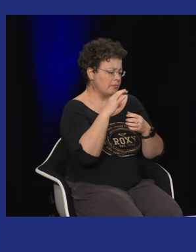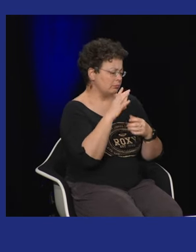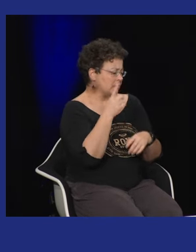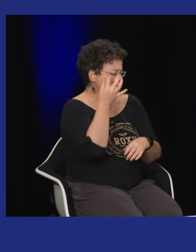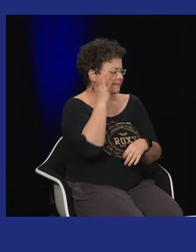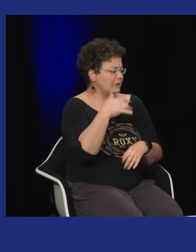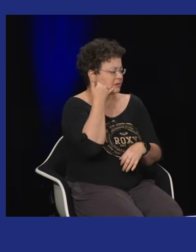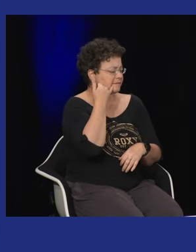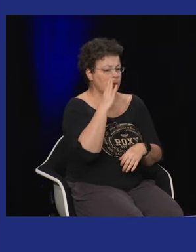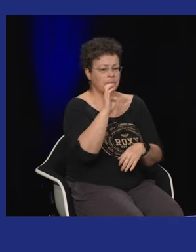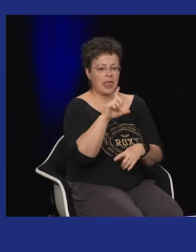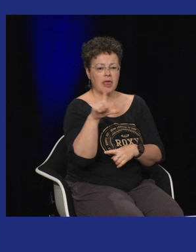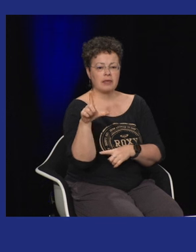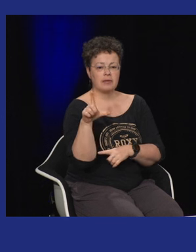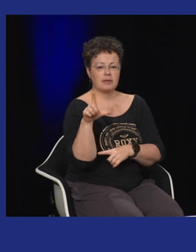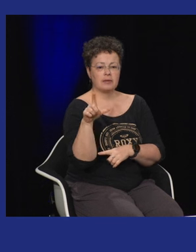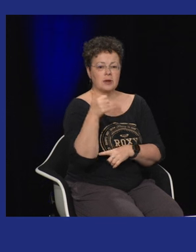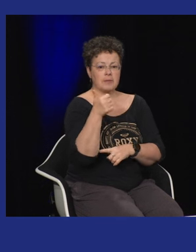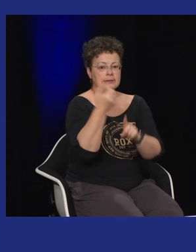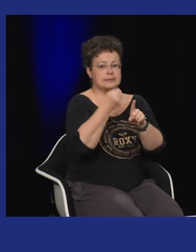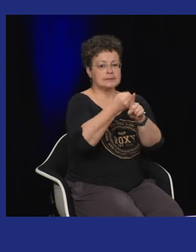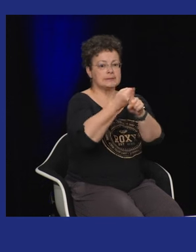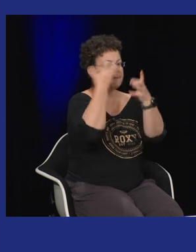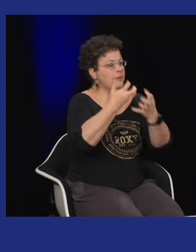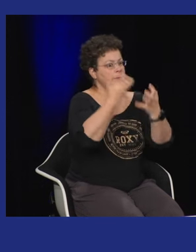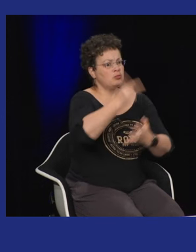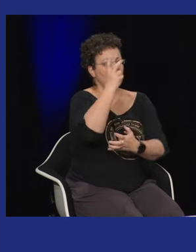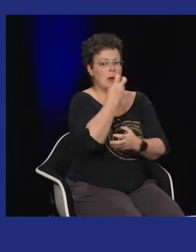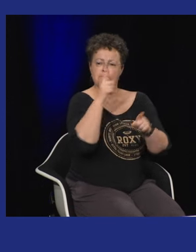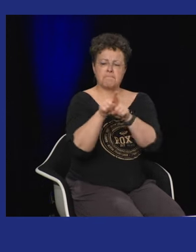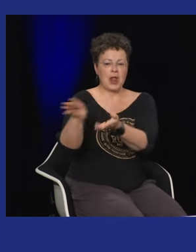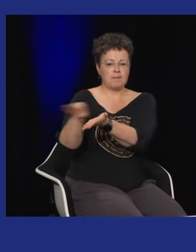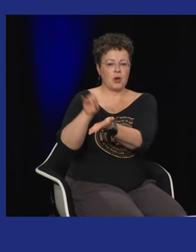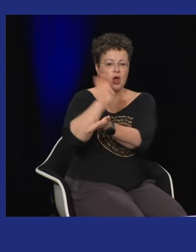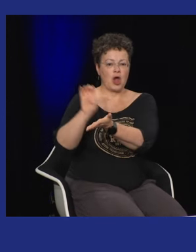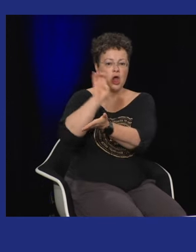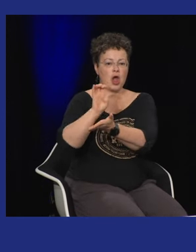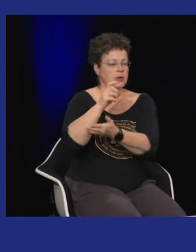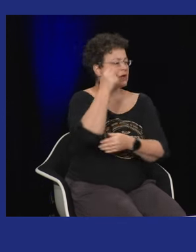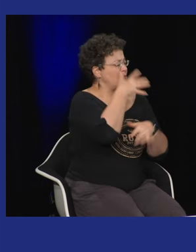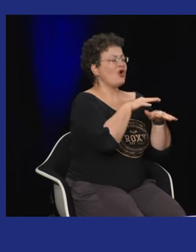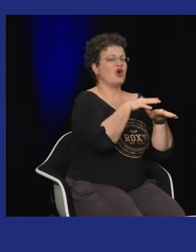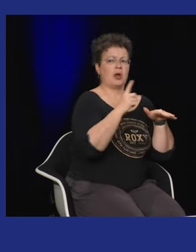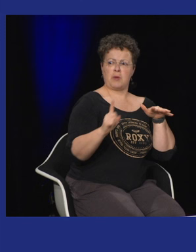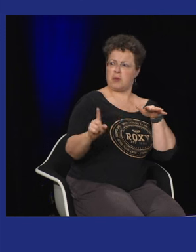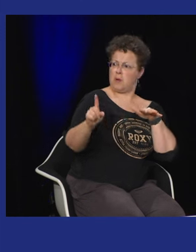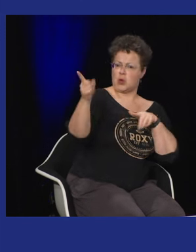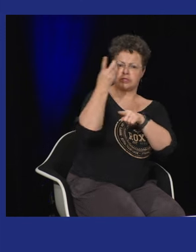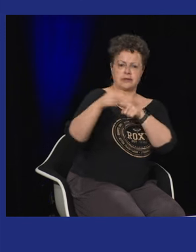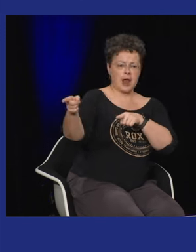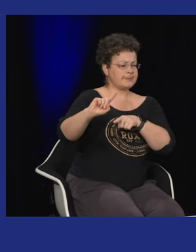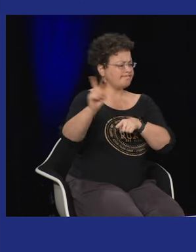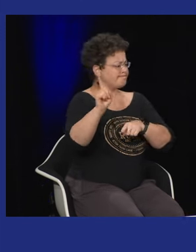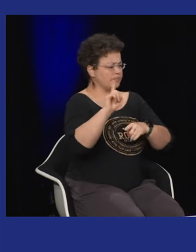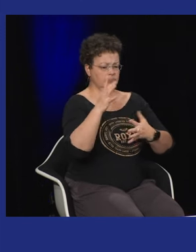montée de l'oralisme je vais peut-être revenir un petit peu sur l'histoire donc Belle qui avait qui